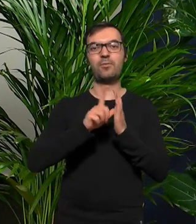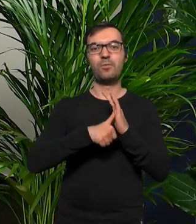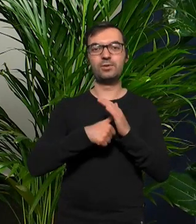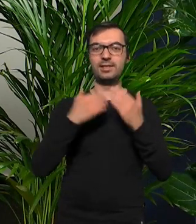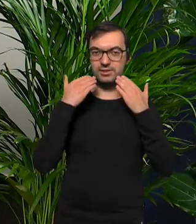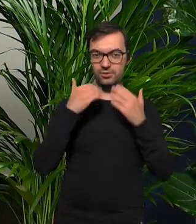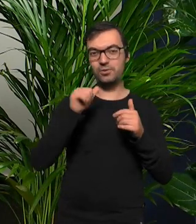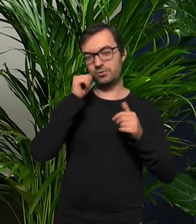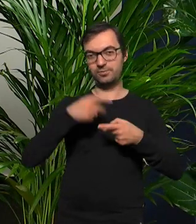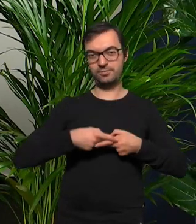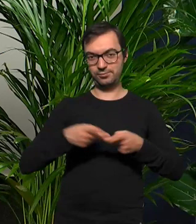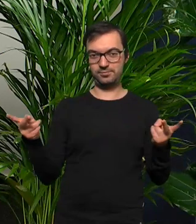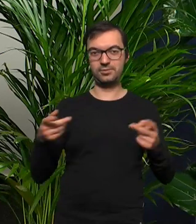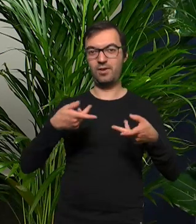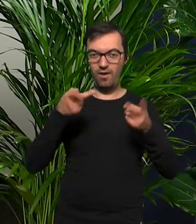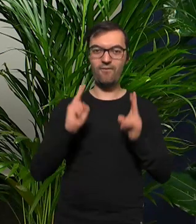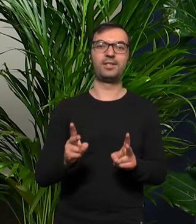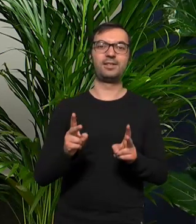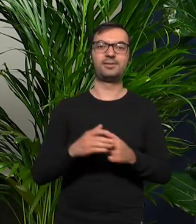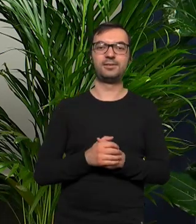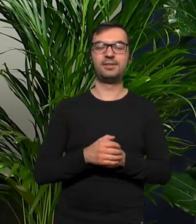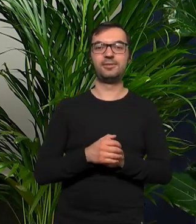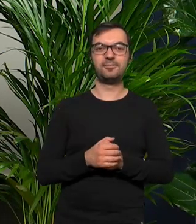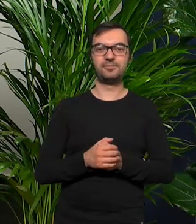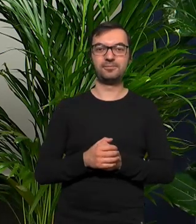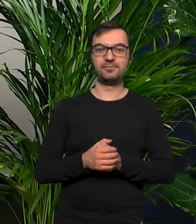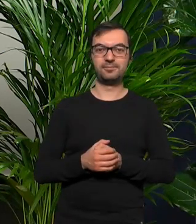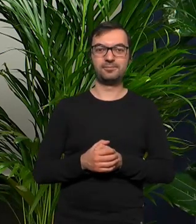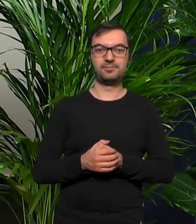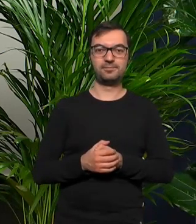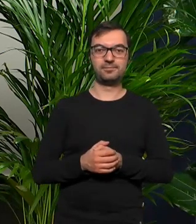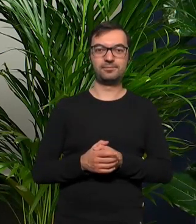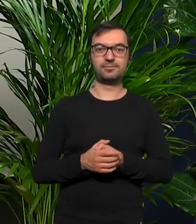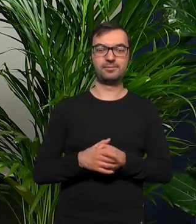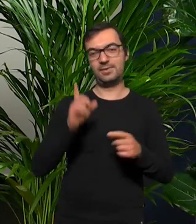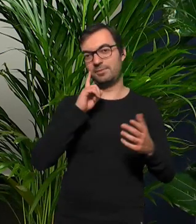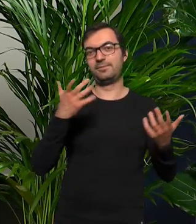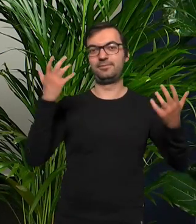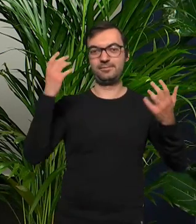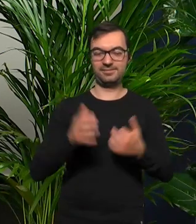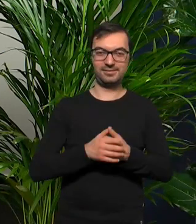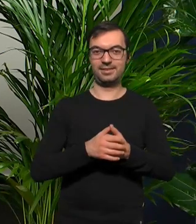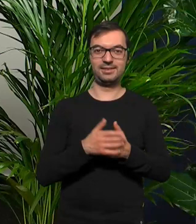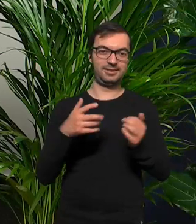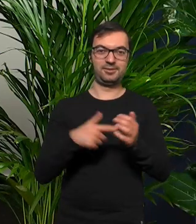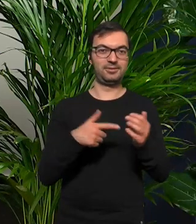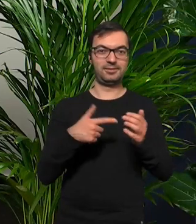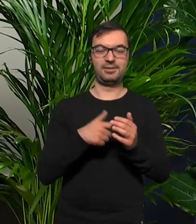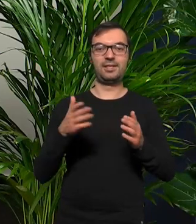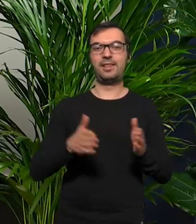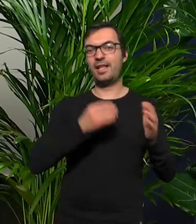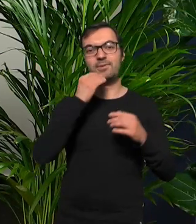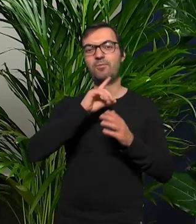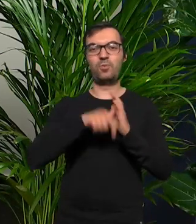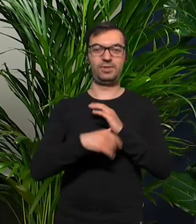dziękuję od jutra jest już oficjalnie dostępna i naprawdę no co powiedzieć po prostu jest to kolejna